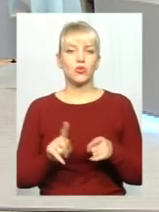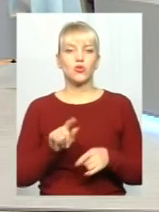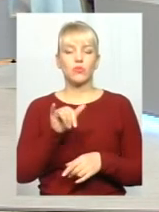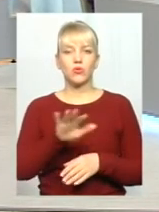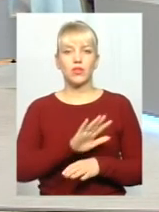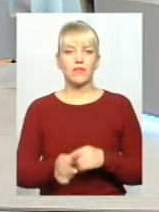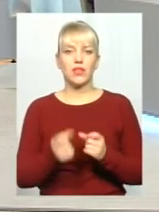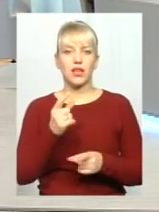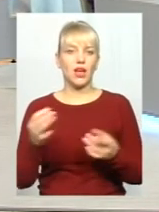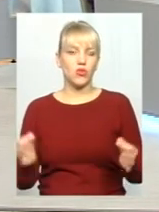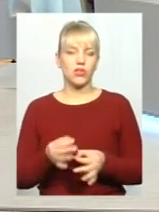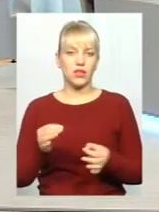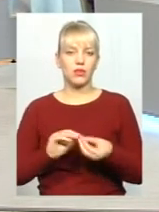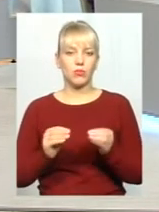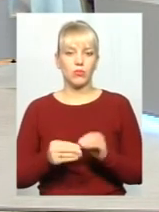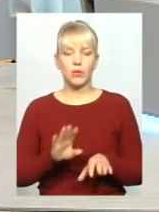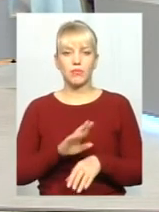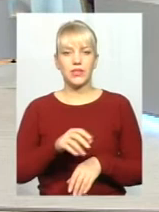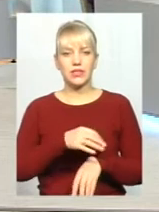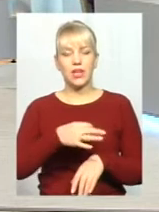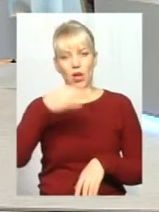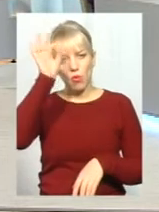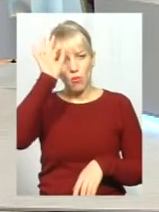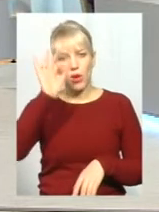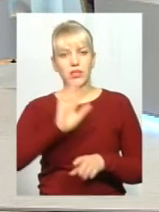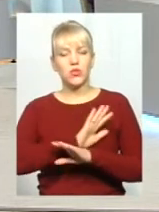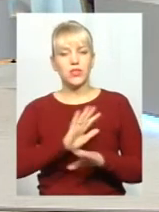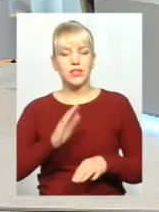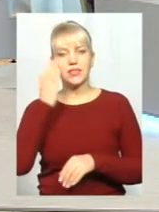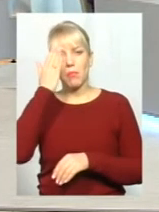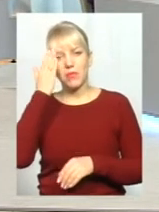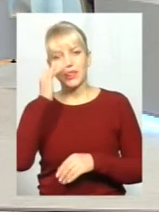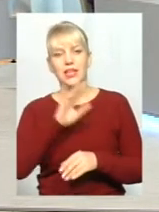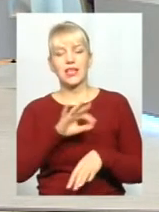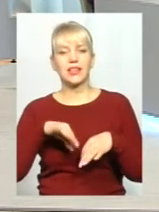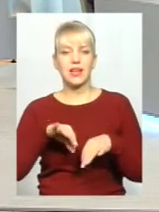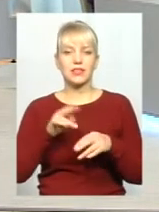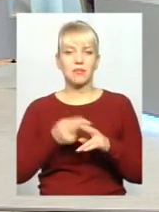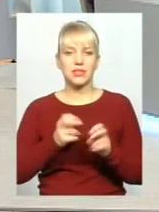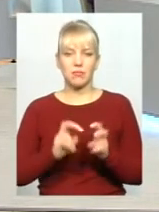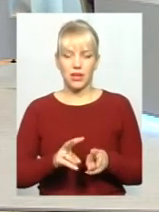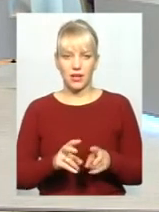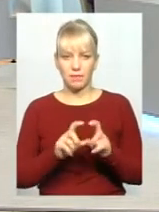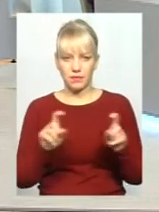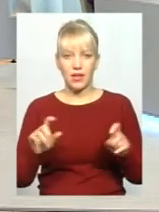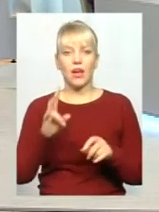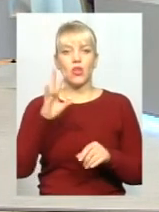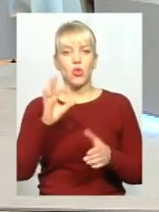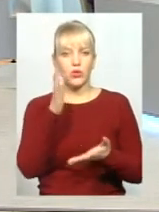виникало ніяких проблем. Ні з патрульною поліцією, ні з митниками, ні з трансбезбекою. Але все ж таки є